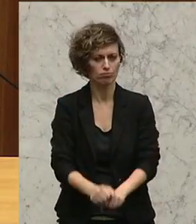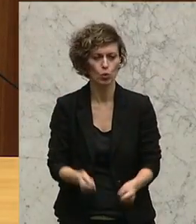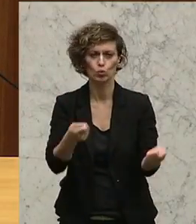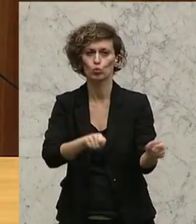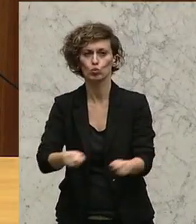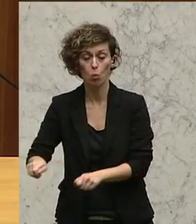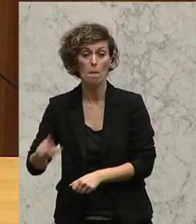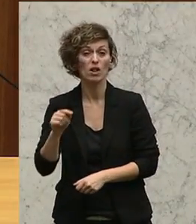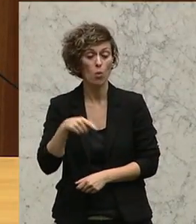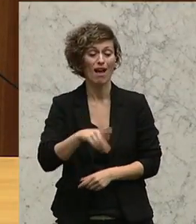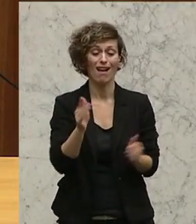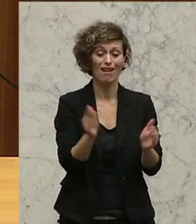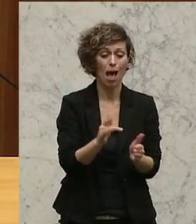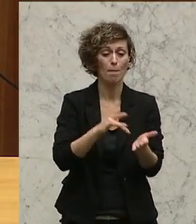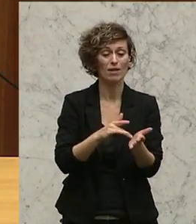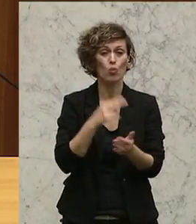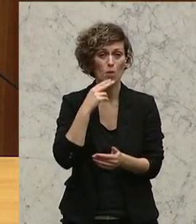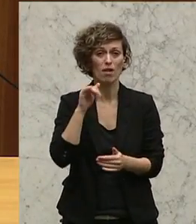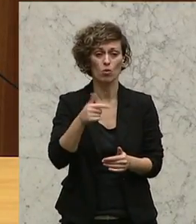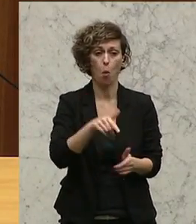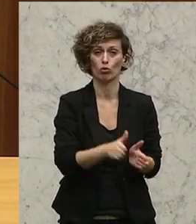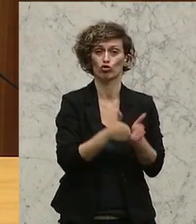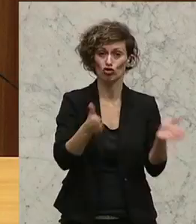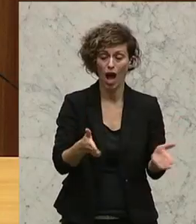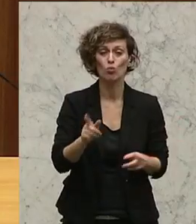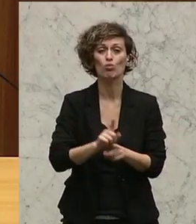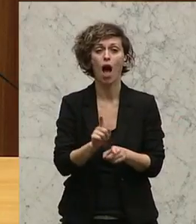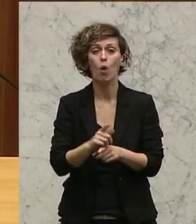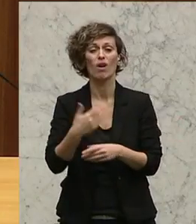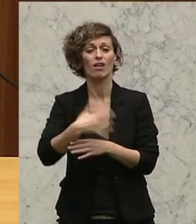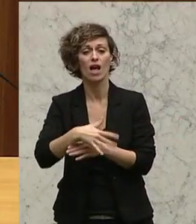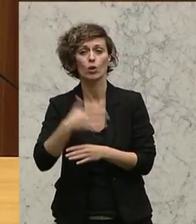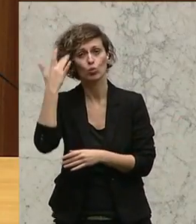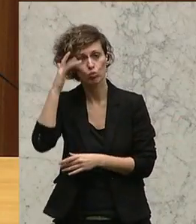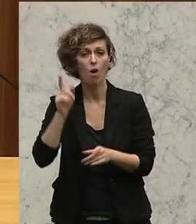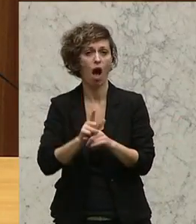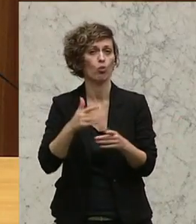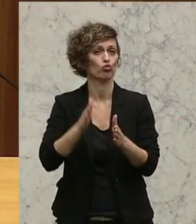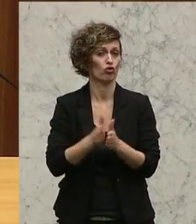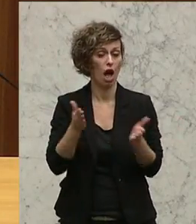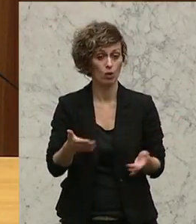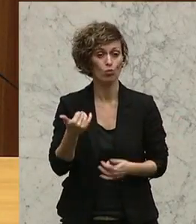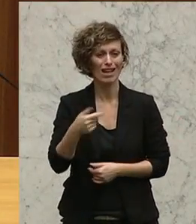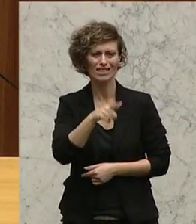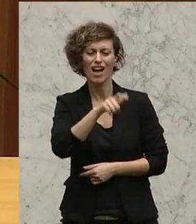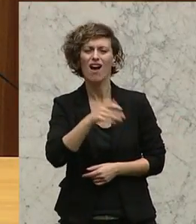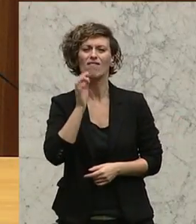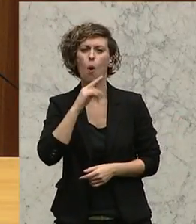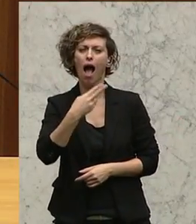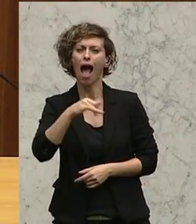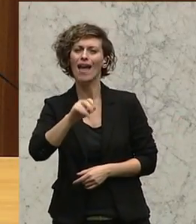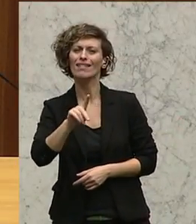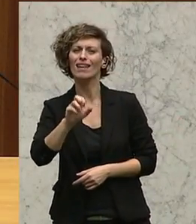KMUs, sie schädigen die Tourismusbetriebe. Und dann fragt die Sparvereinsobfrau Heidi Rauwal,